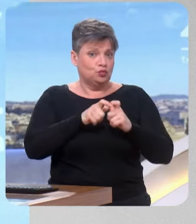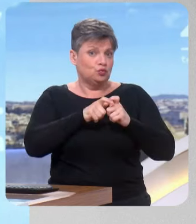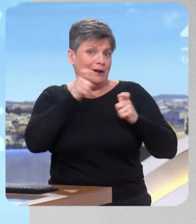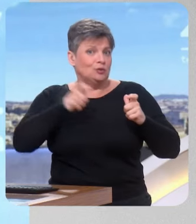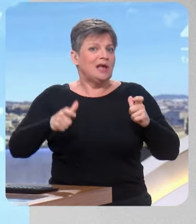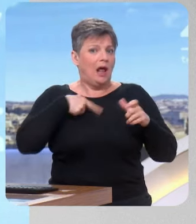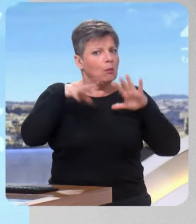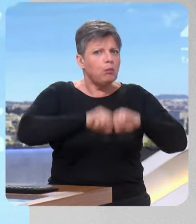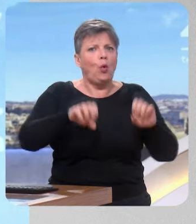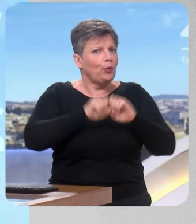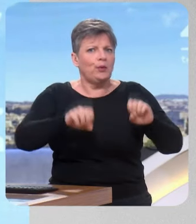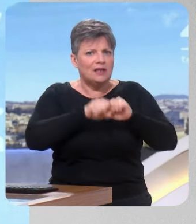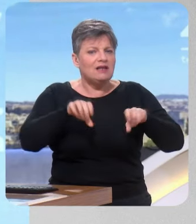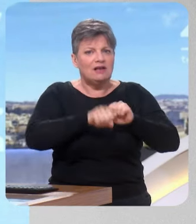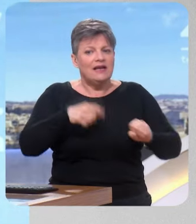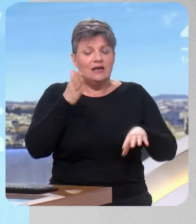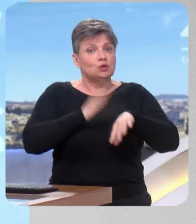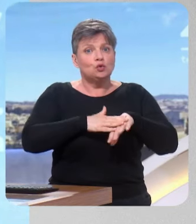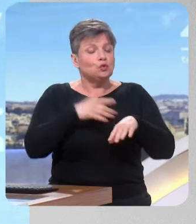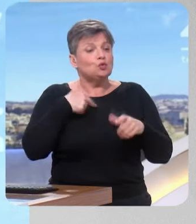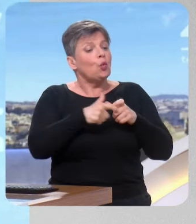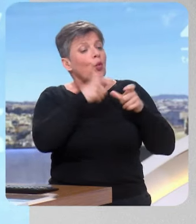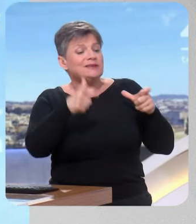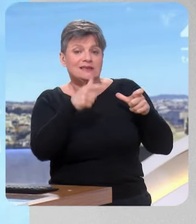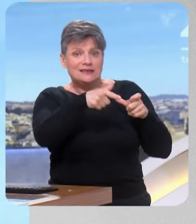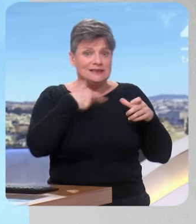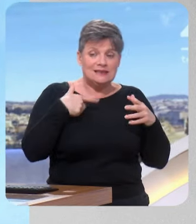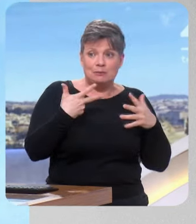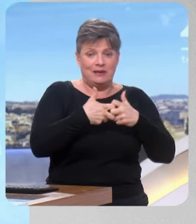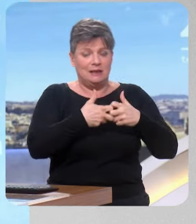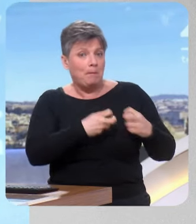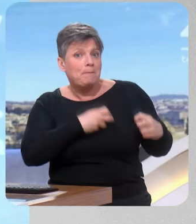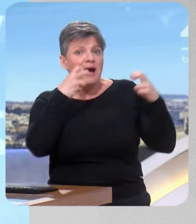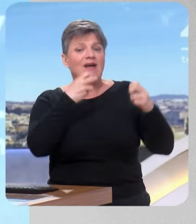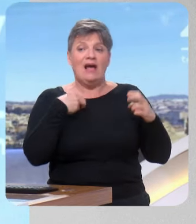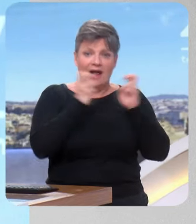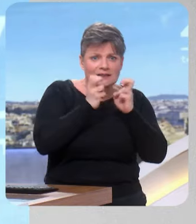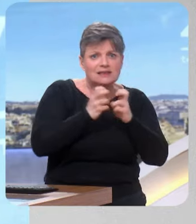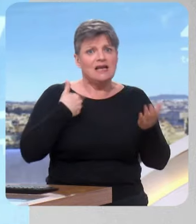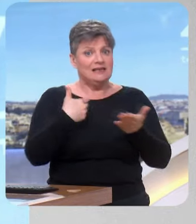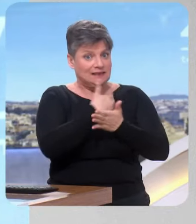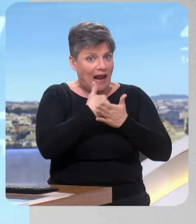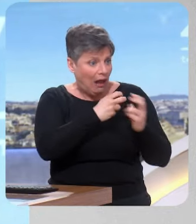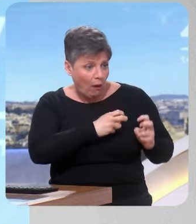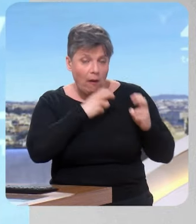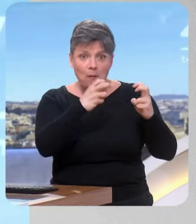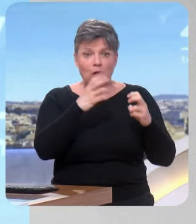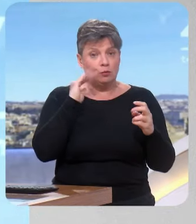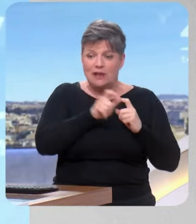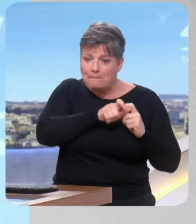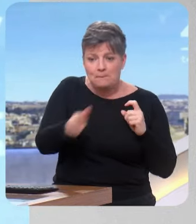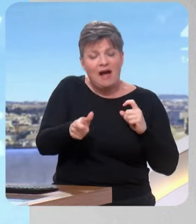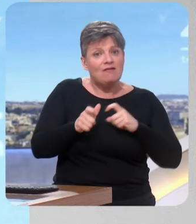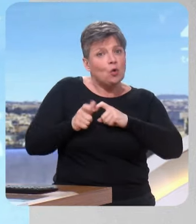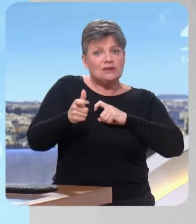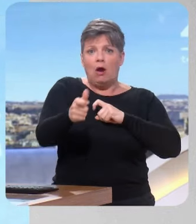voit qu'à la sortie de l'usine, tout a coûté plus cher. L'électricité, les salaires aussi ont augmenté. Donc, il faut bien dire aux Français ce matin qu'on